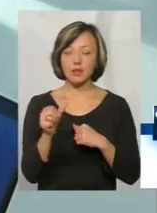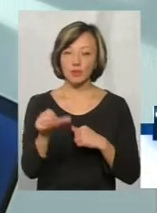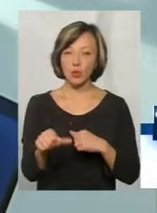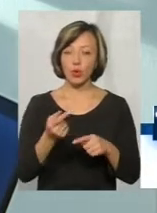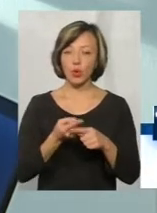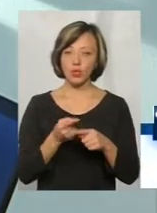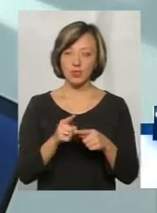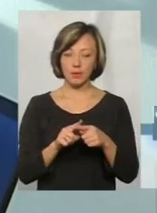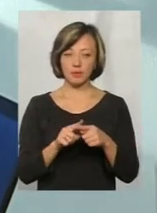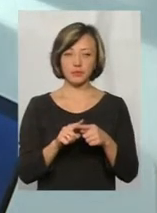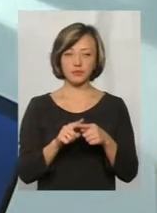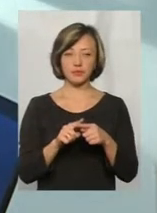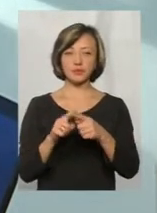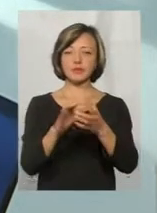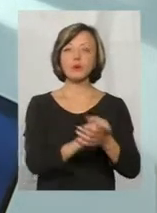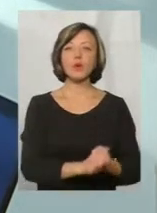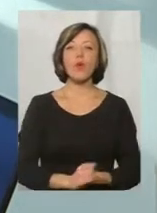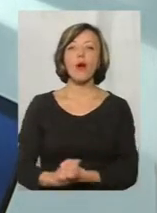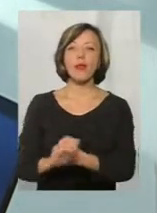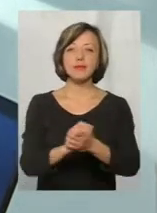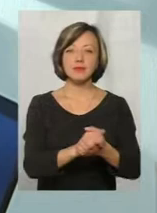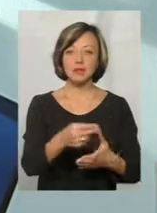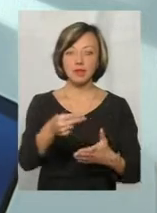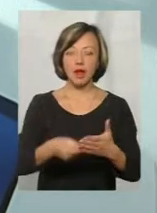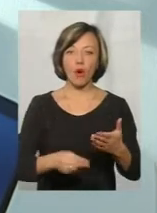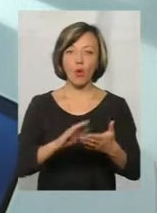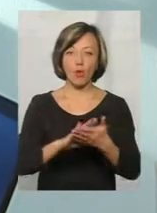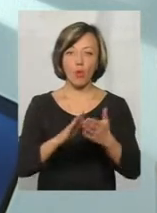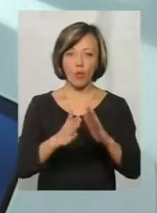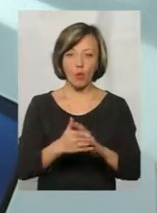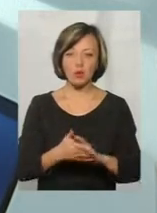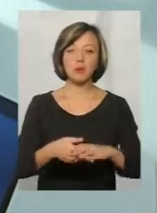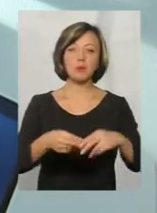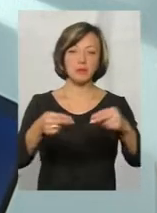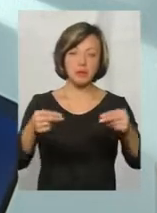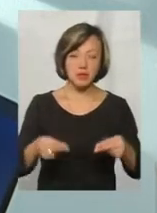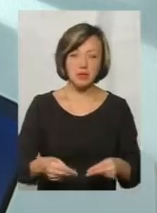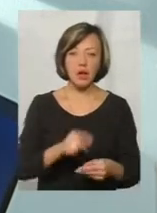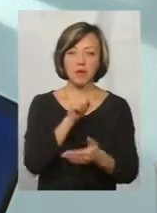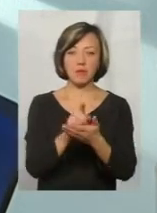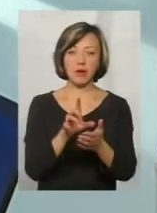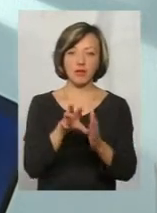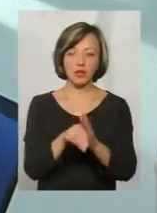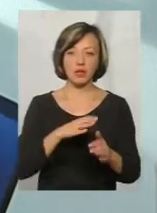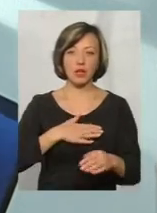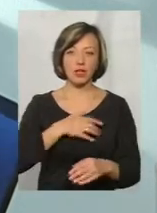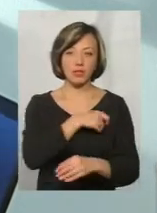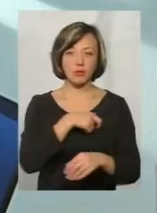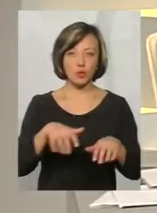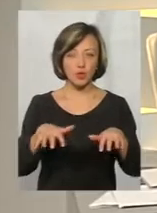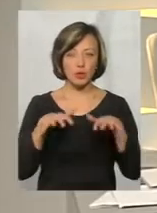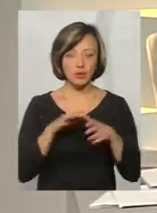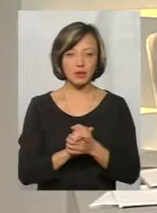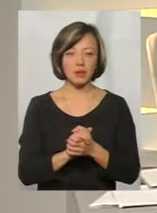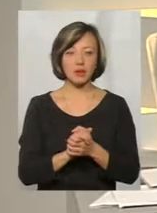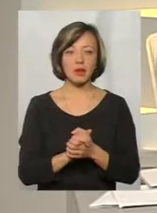це коаліційна угода, яку підписали, яку мають втілювати наші парламентарі. Але я